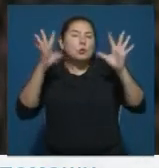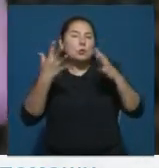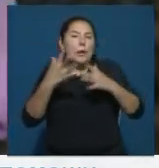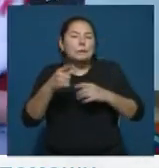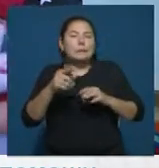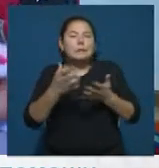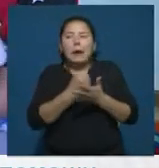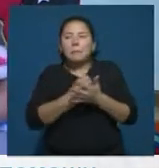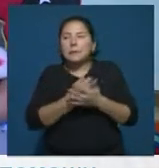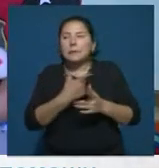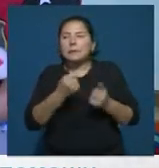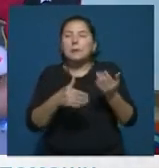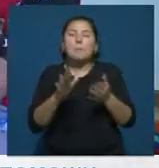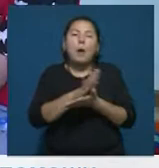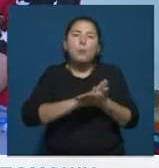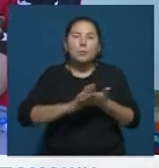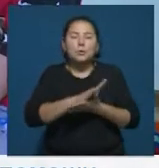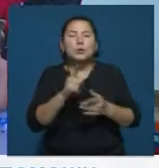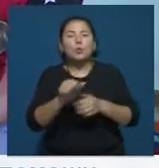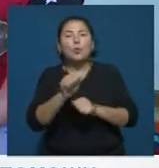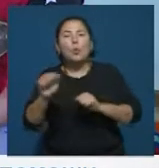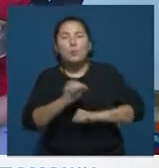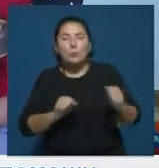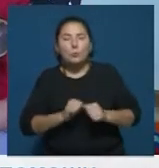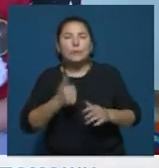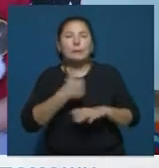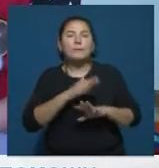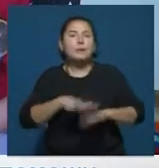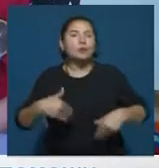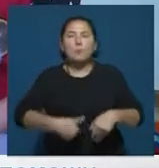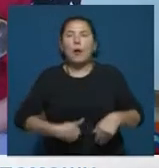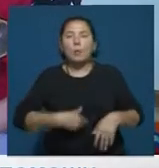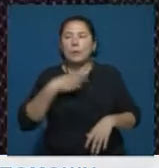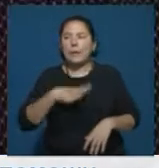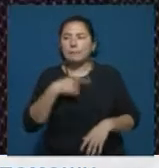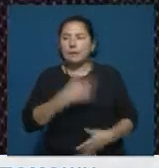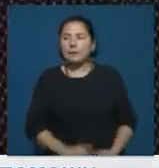боится работы. Где-то помоет посуду, где-то уберется. Главное, дети не голодали.